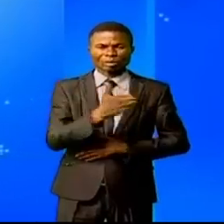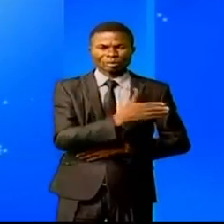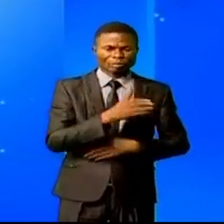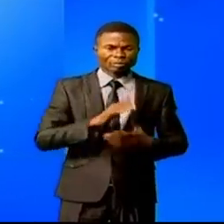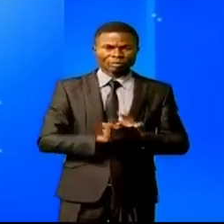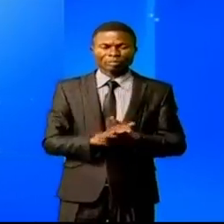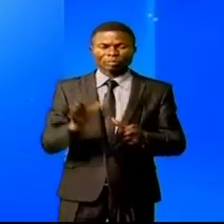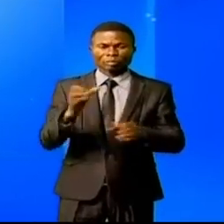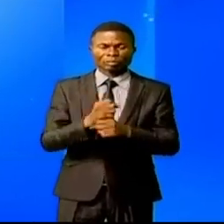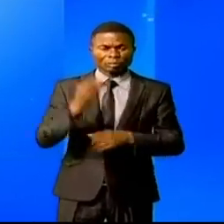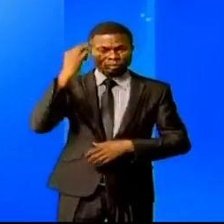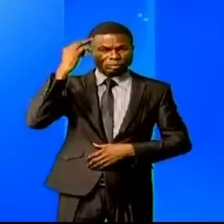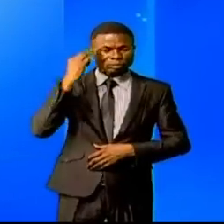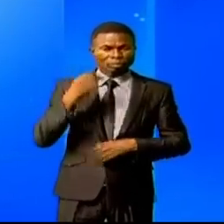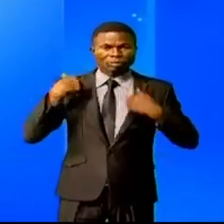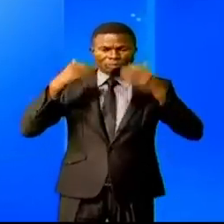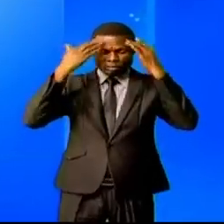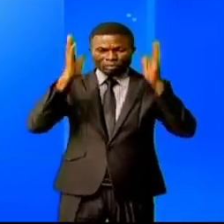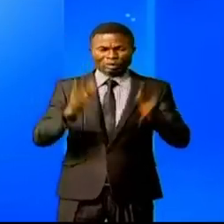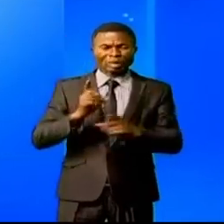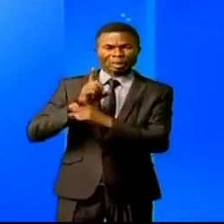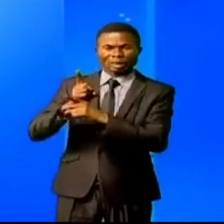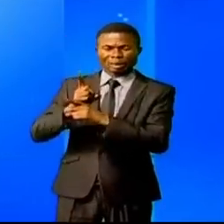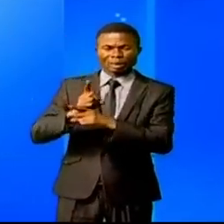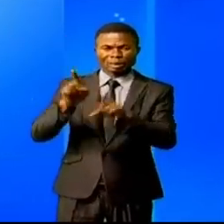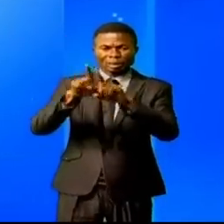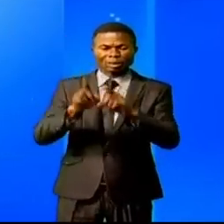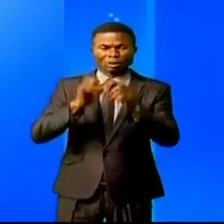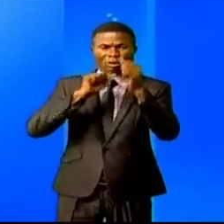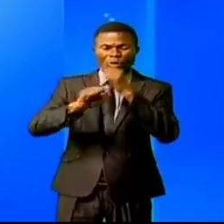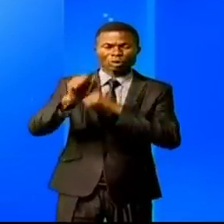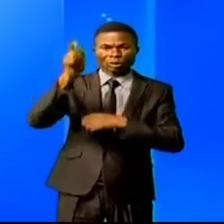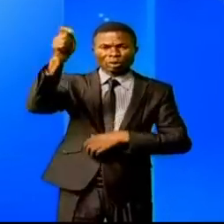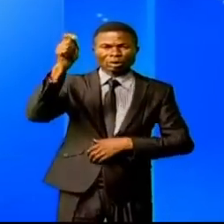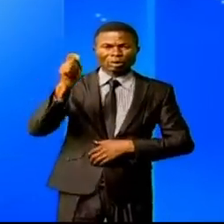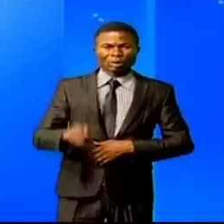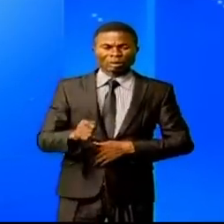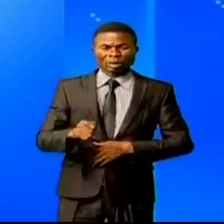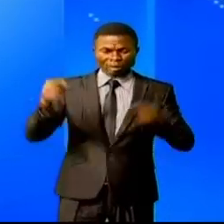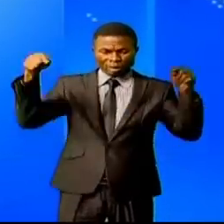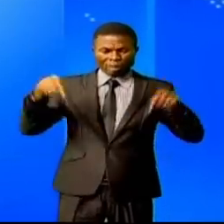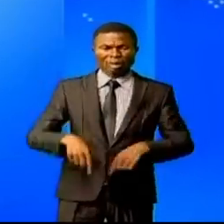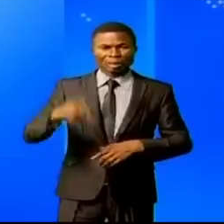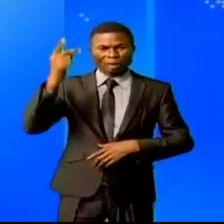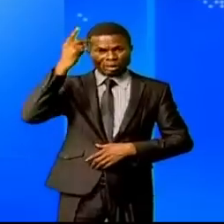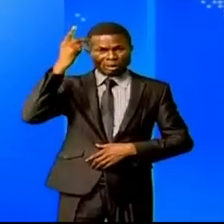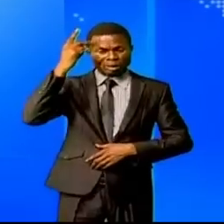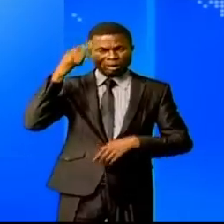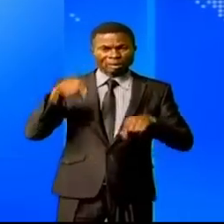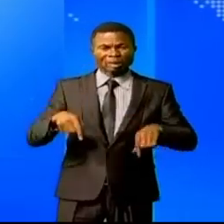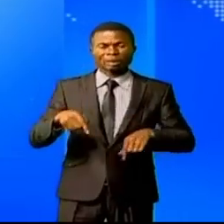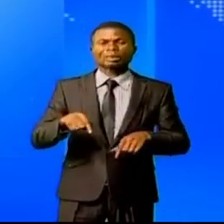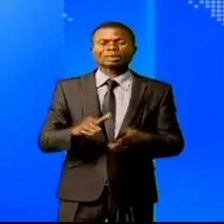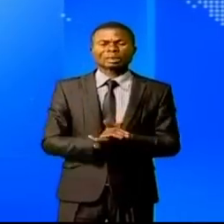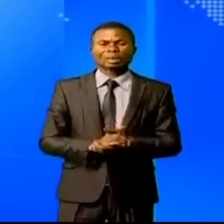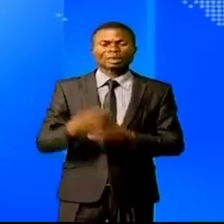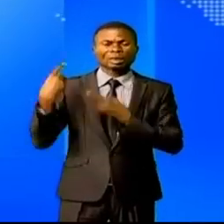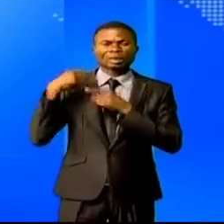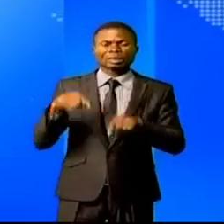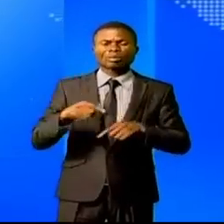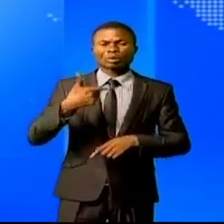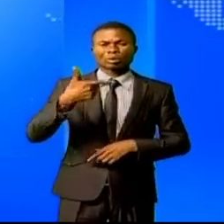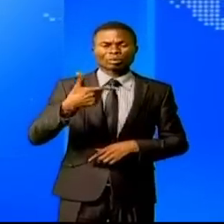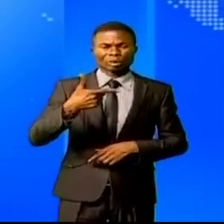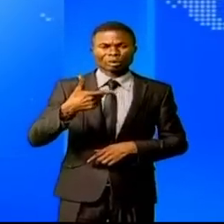bref, le ministre égyptien de la défense et de la production militaire est en mission officielle en République démocratique du Congo.